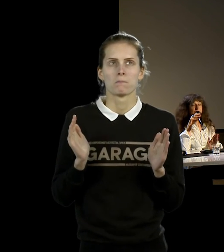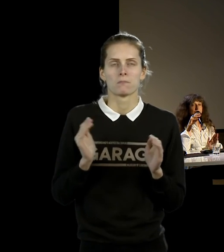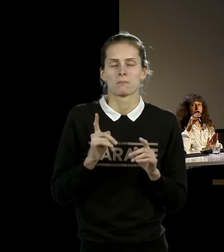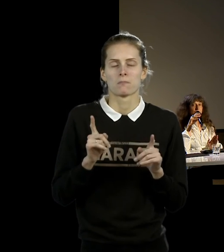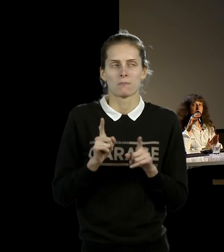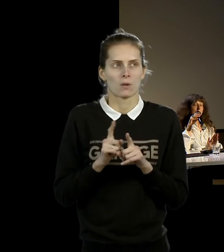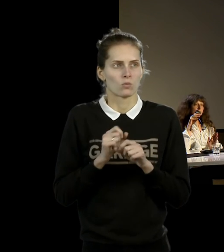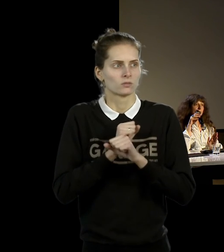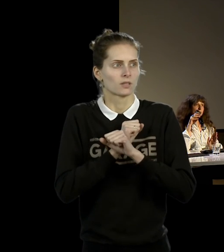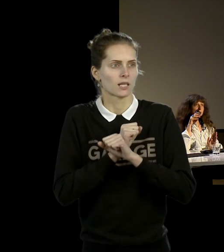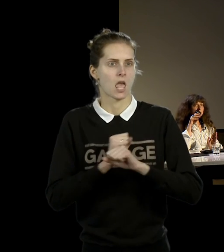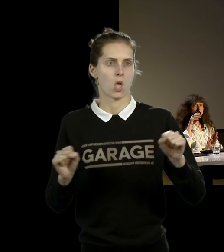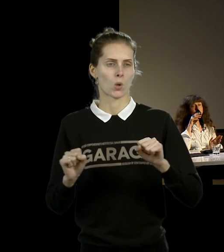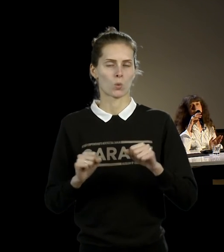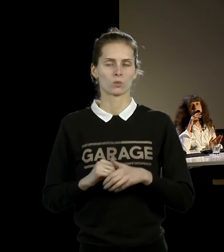2002 год